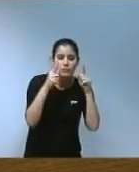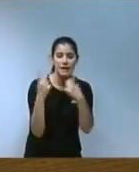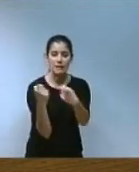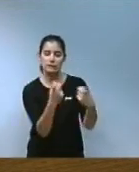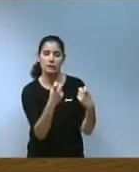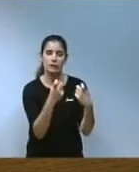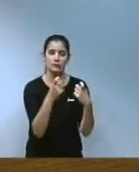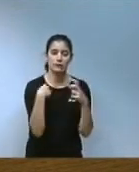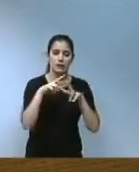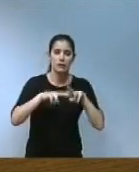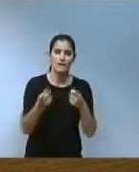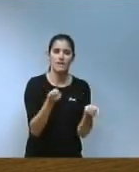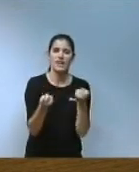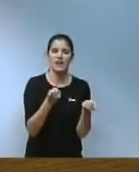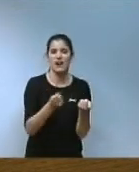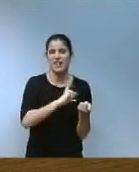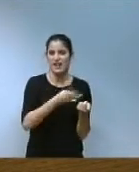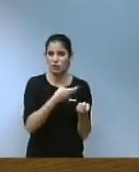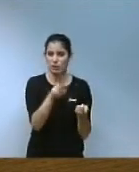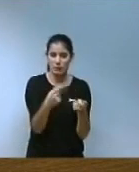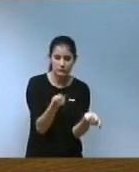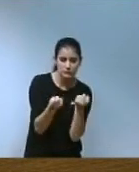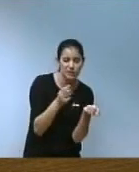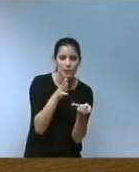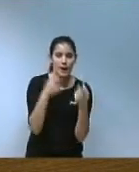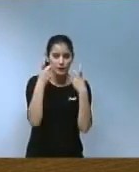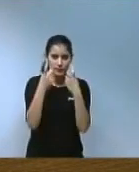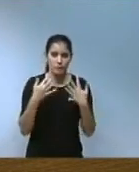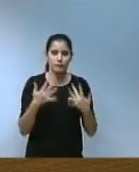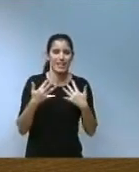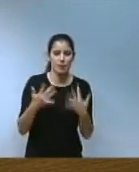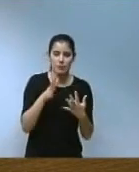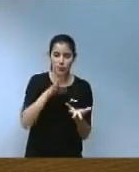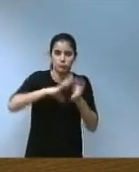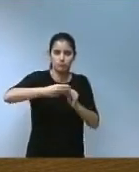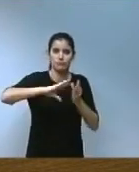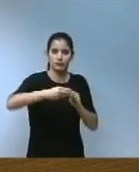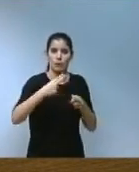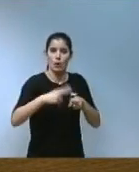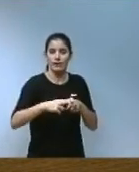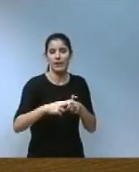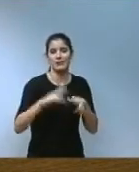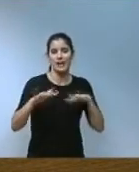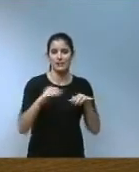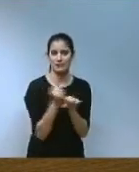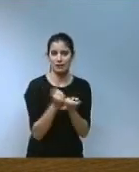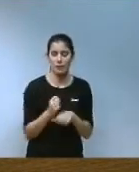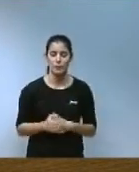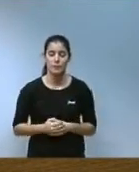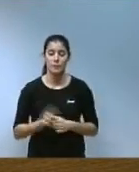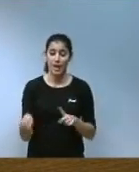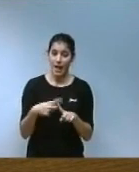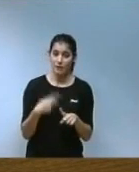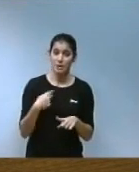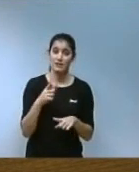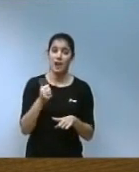'economia submergida i la precarització laboral i actuar de manera àgil en l'aplicació de polítiques actives d'ocupació. A més, des de la